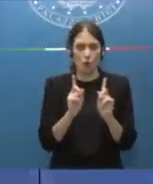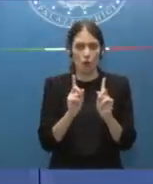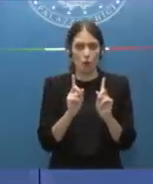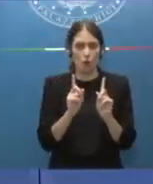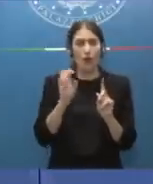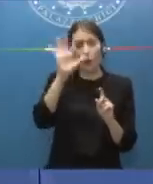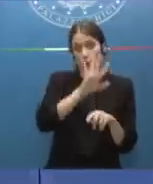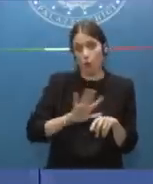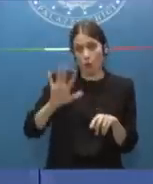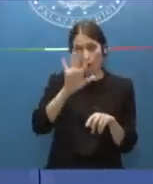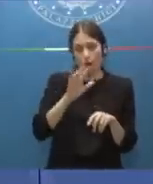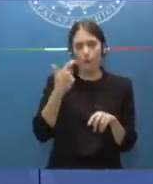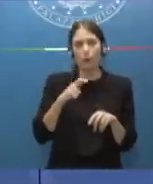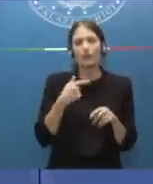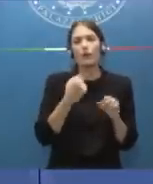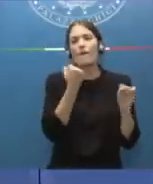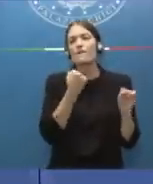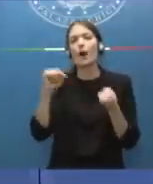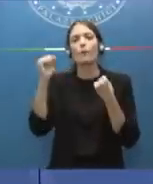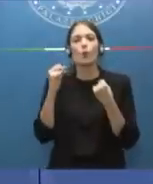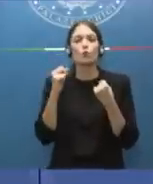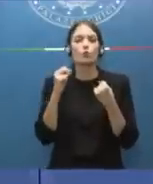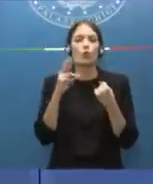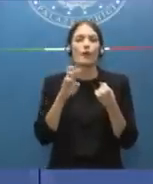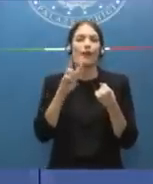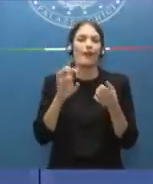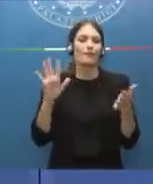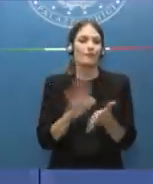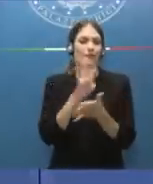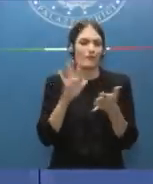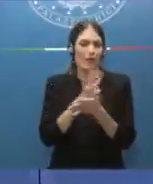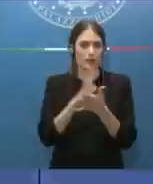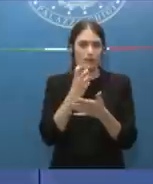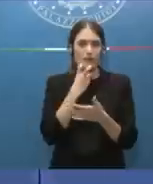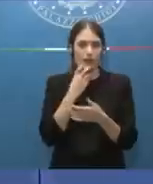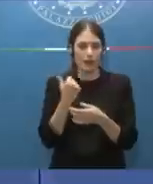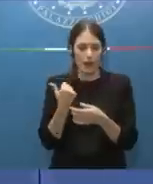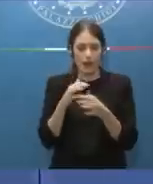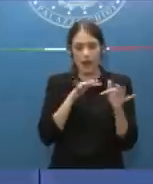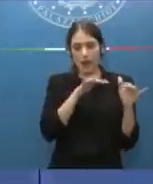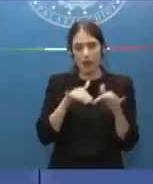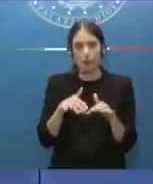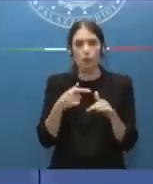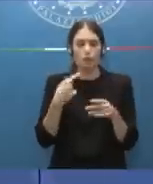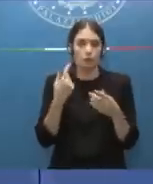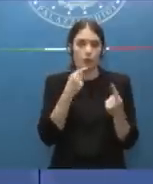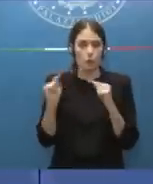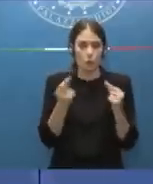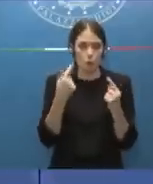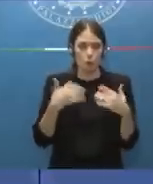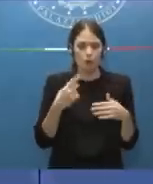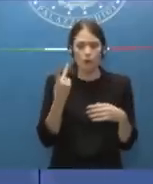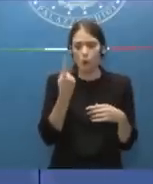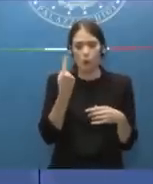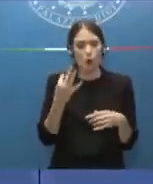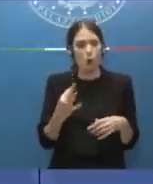quando ci fu il famoso rave di Viterbo che tanto fece discutere, la cosa che mi colpì molto è che, come